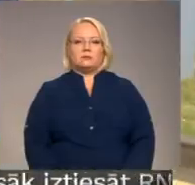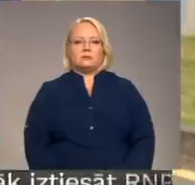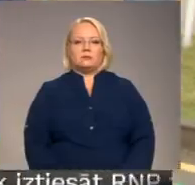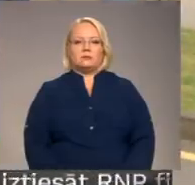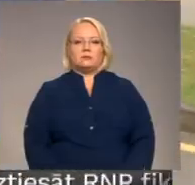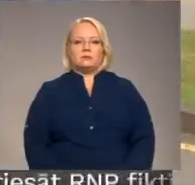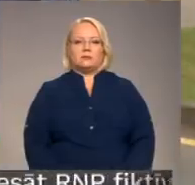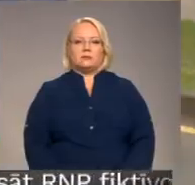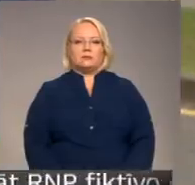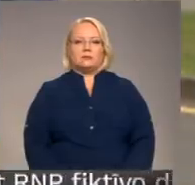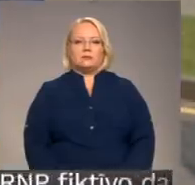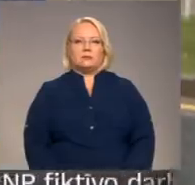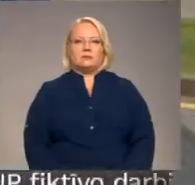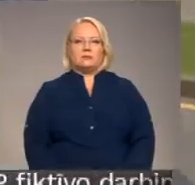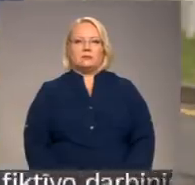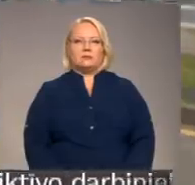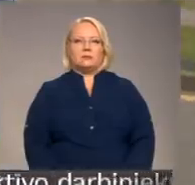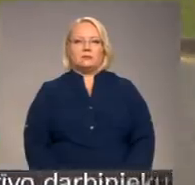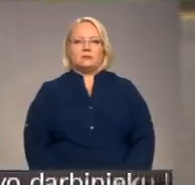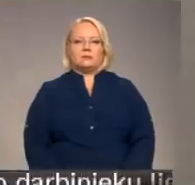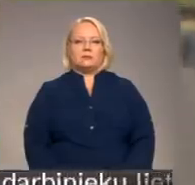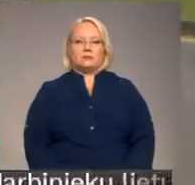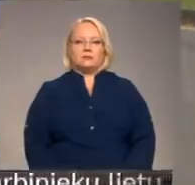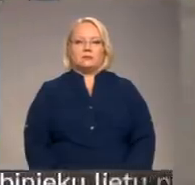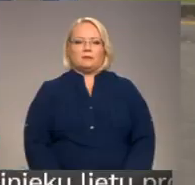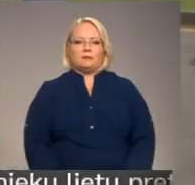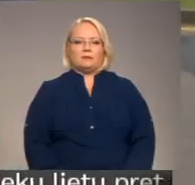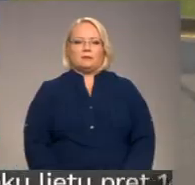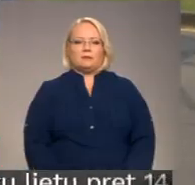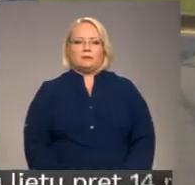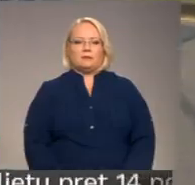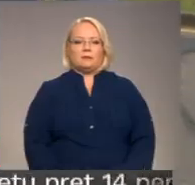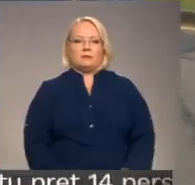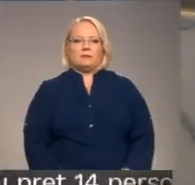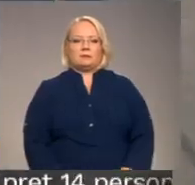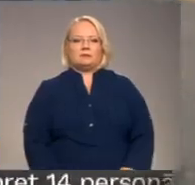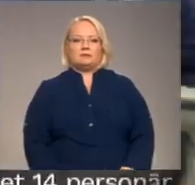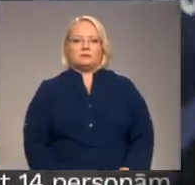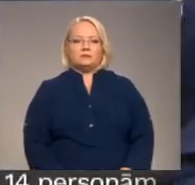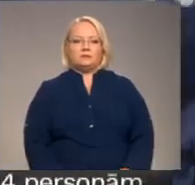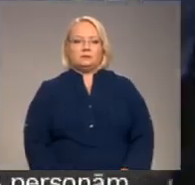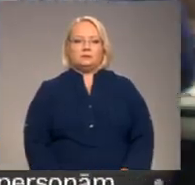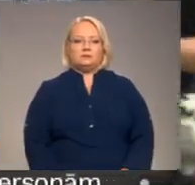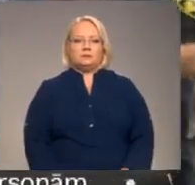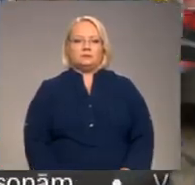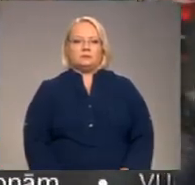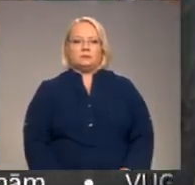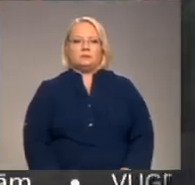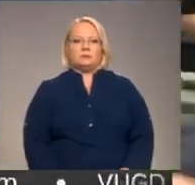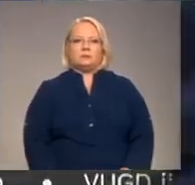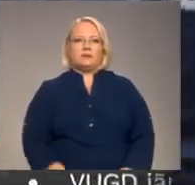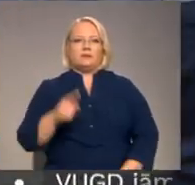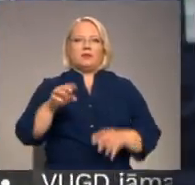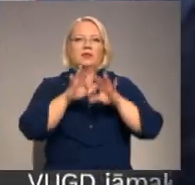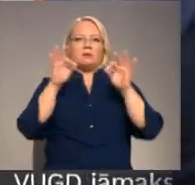un tagad vēl man tas iecīgti. Un kāds man baigā vārāk pārējās. Pret viņiem varētu tikt sākti